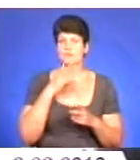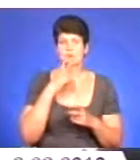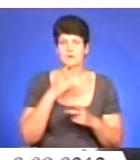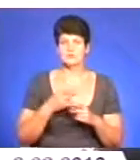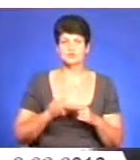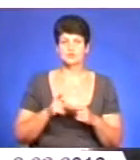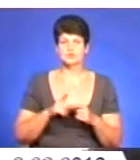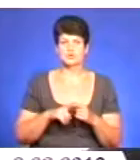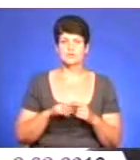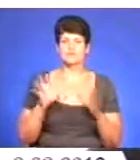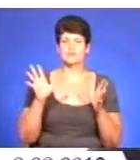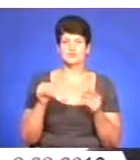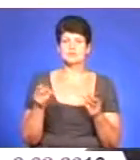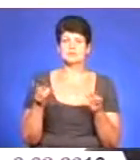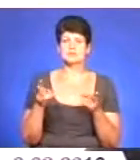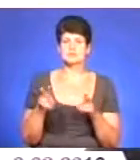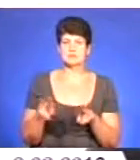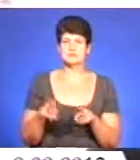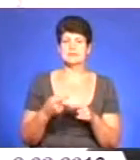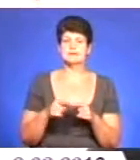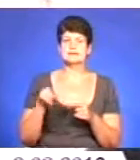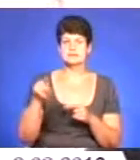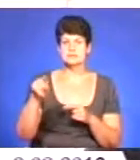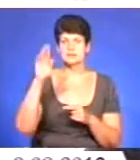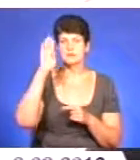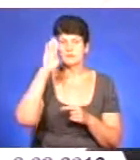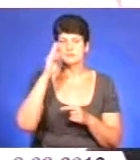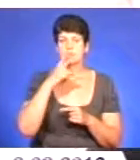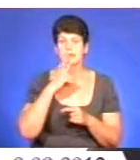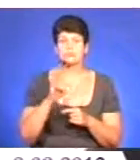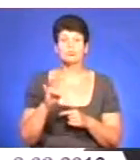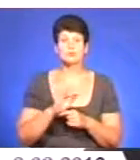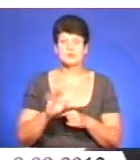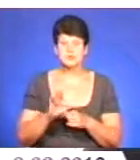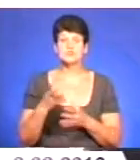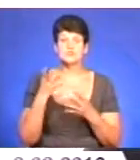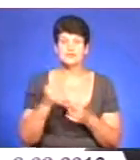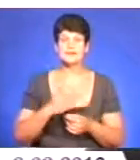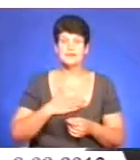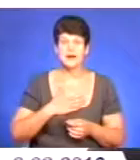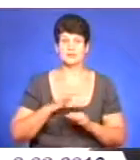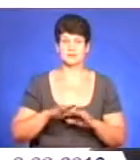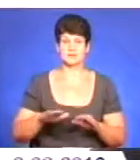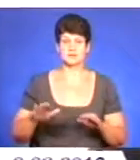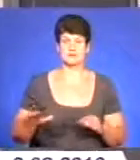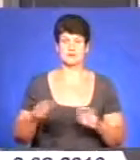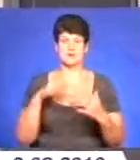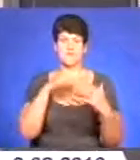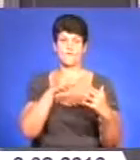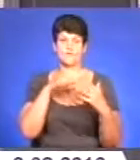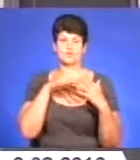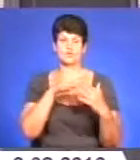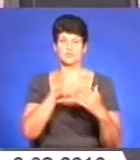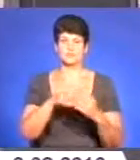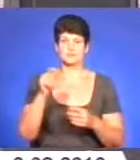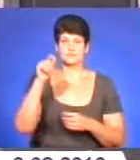Це все на цих хлопцях, напевно. Завершилося, але бачимо, ні, ще, зибачте, наші діти, боюються на фронті, так